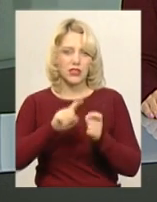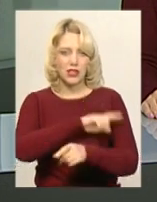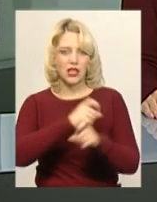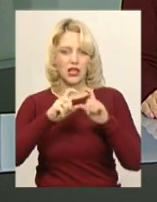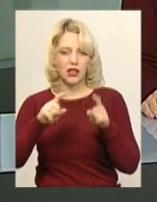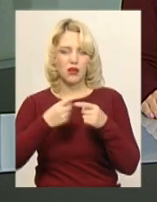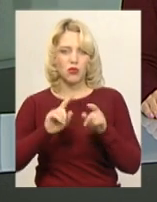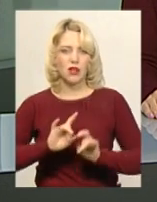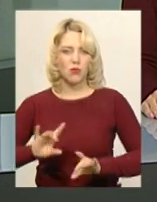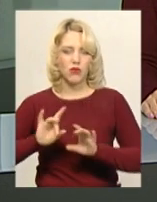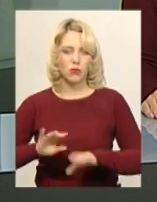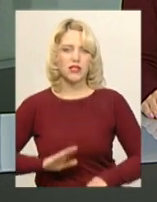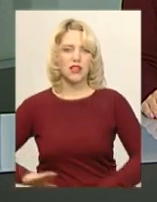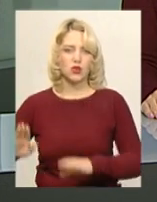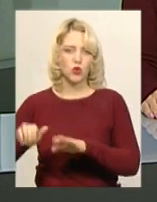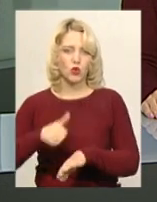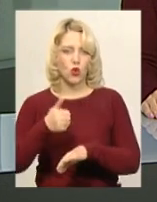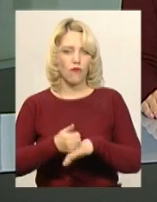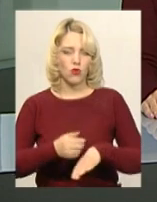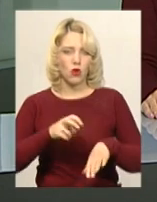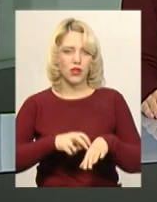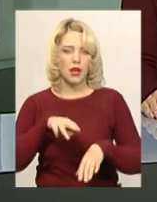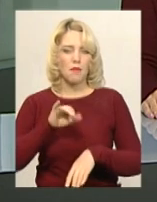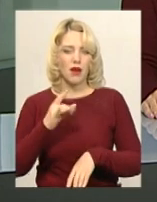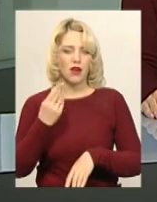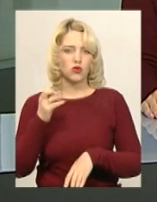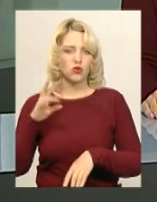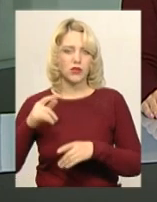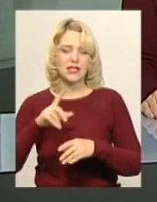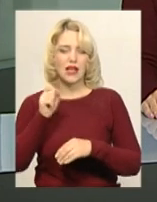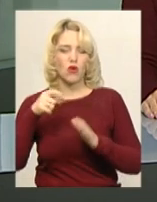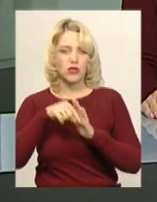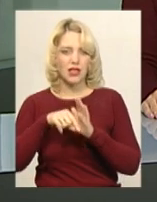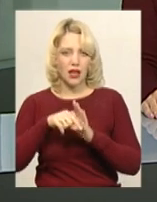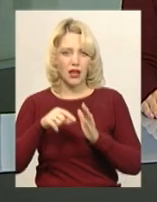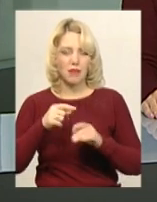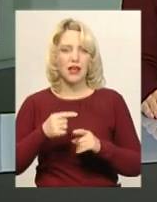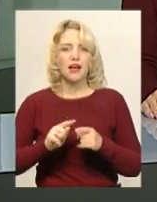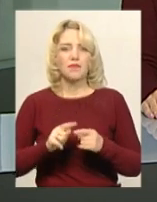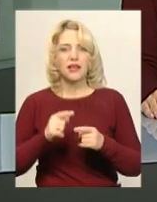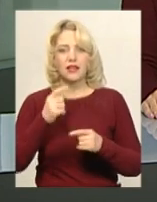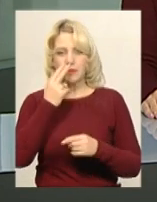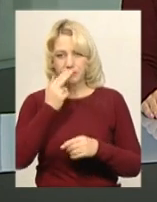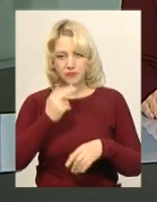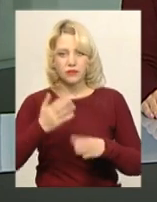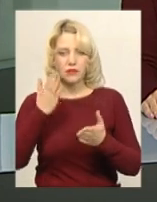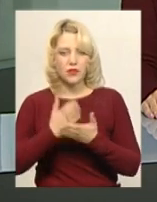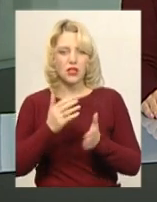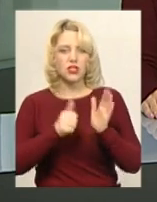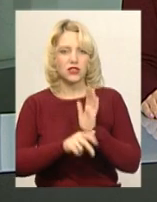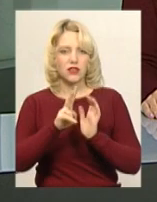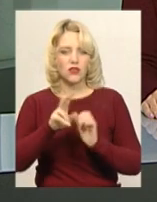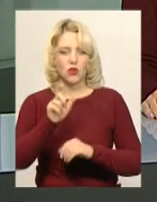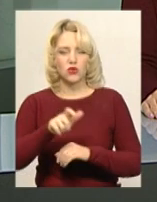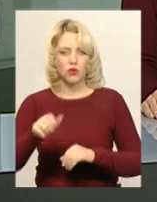головного лікаря інфекційної лікарні Нінель Марцонь. За її словами, з ознаками респіраторної інфекції у лікарні є 82 особи, з